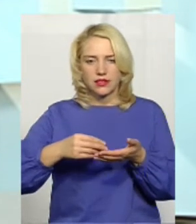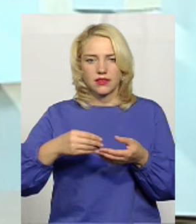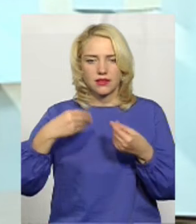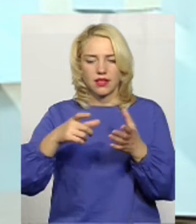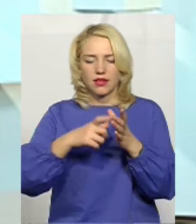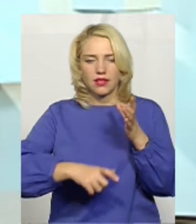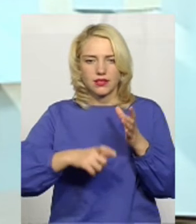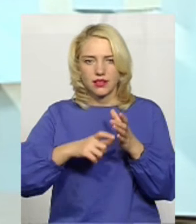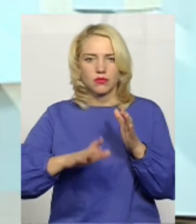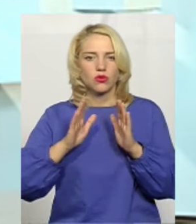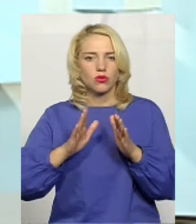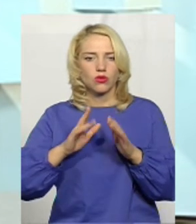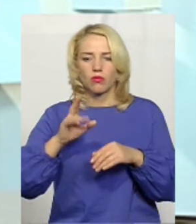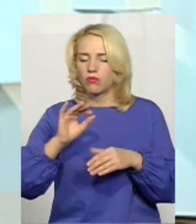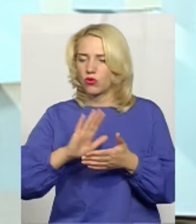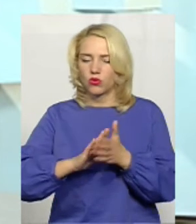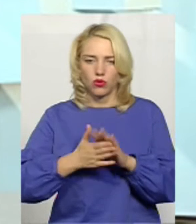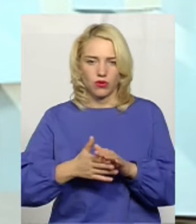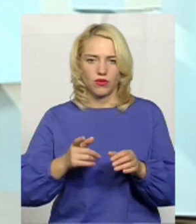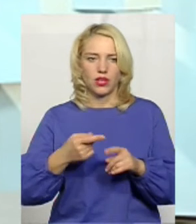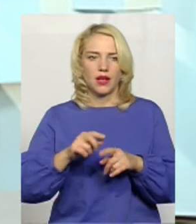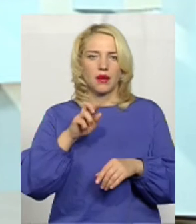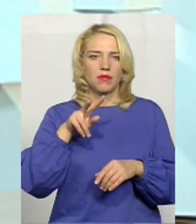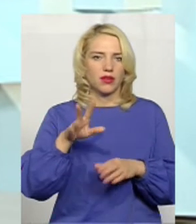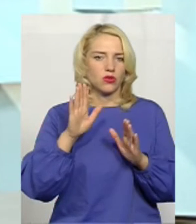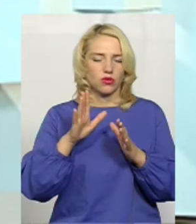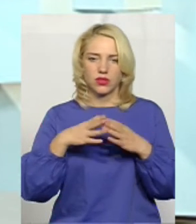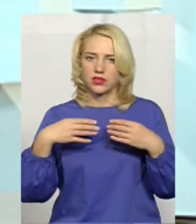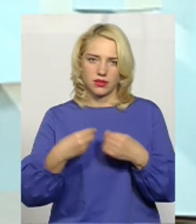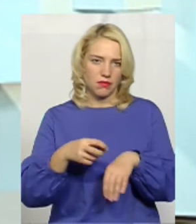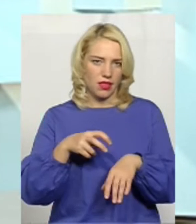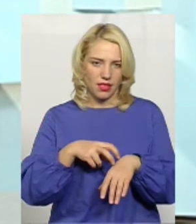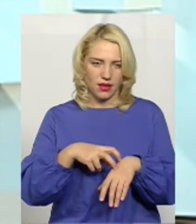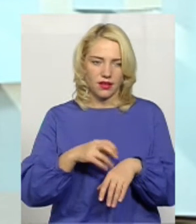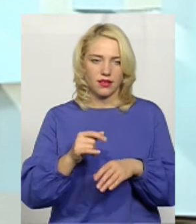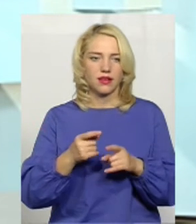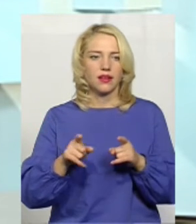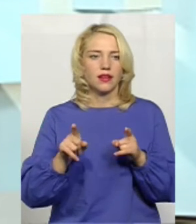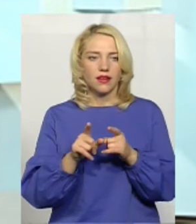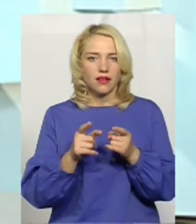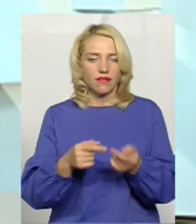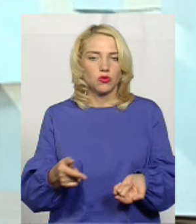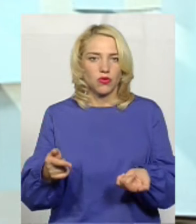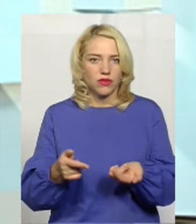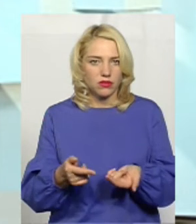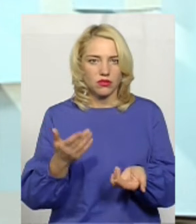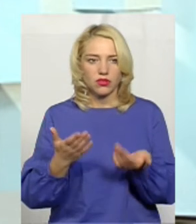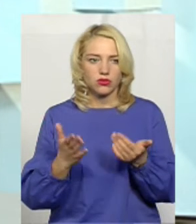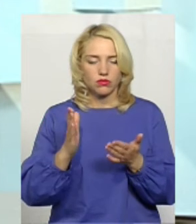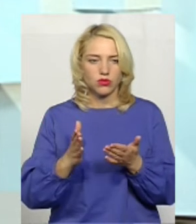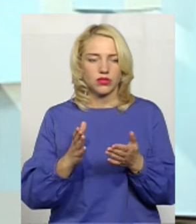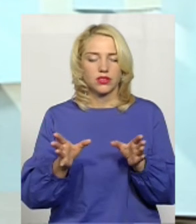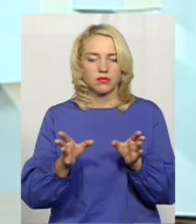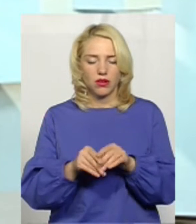Лікарняні листки в перспективі так само, лише сімейним лікарем. І, відповідно, якщо буде з квітня